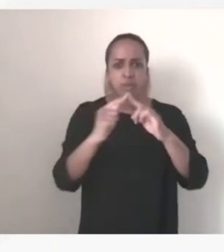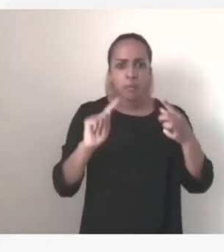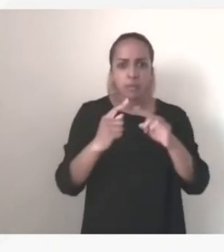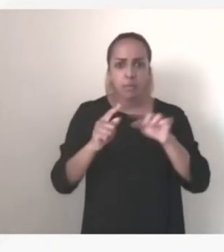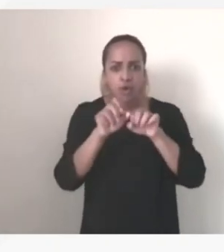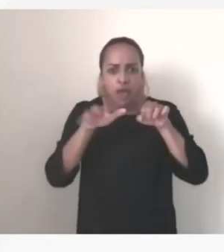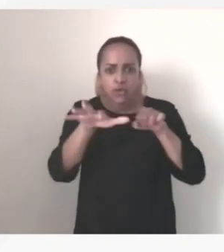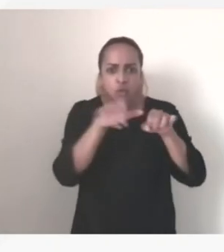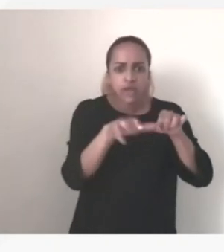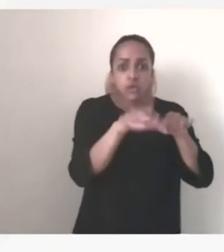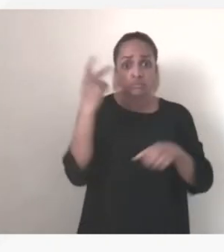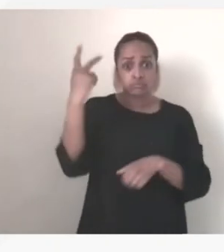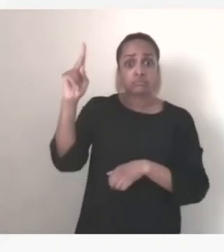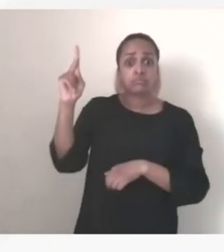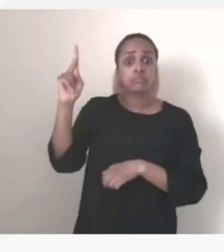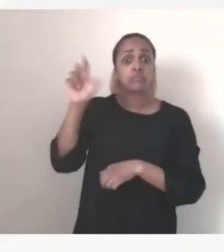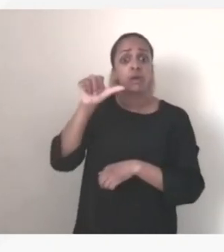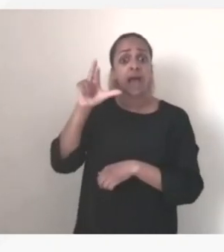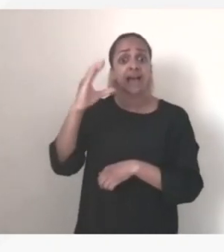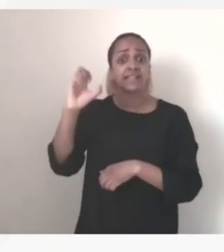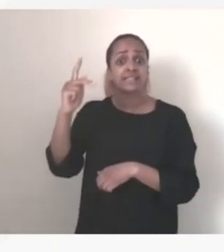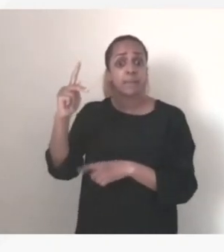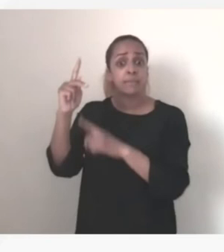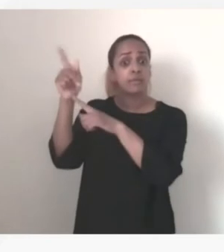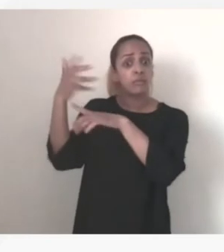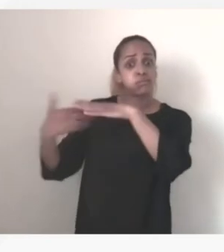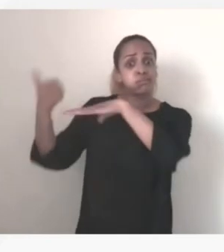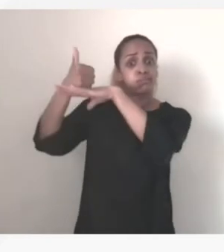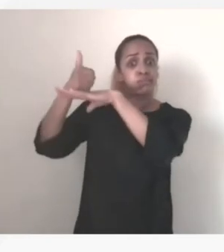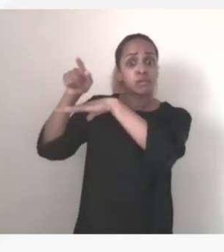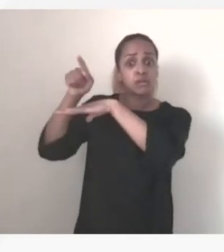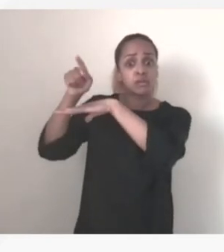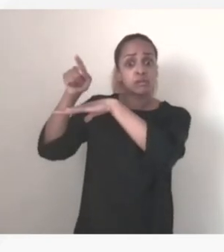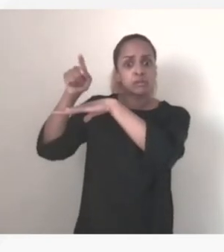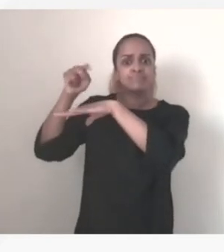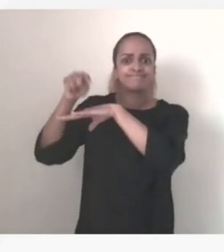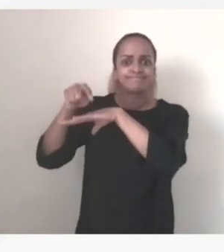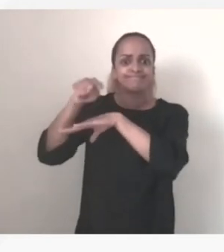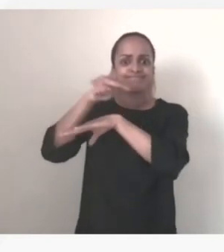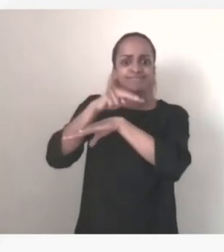social de l'ARCEP il y a la résilience des réseaux des réseaux télécom